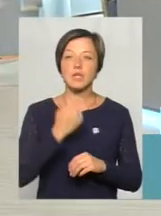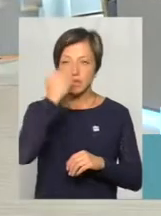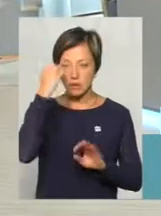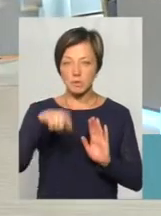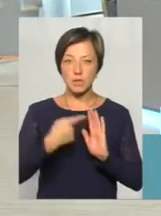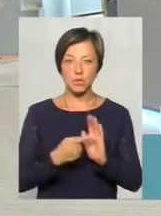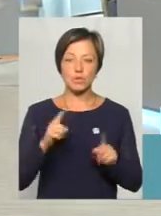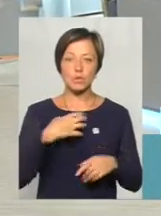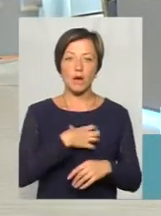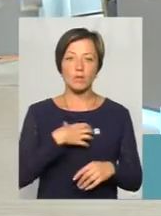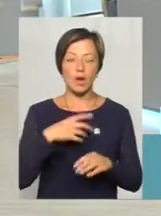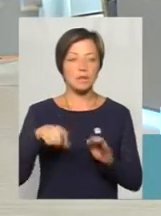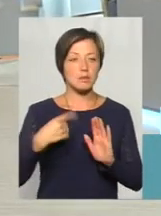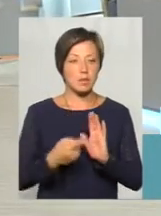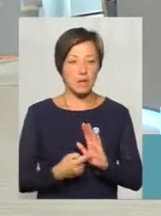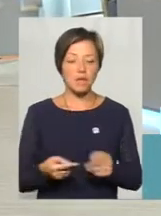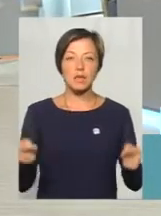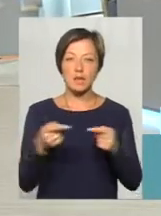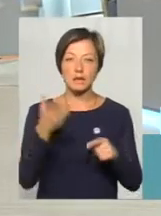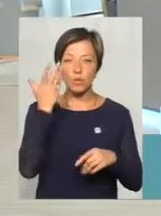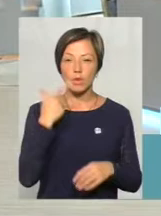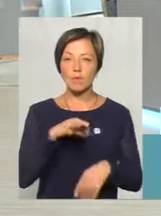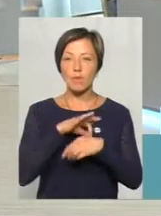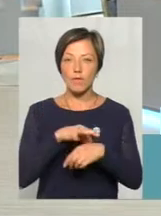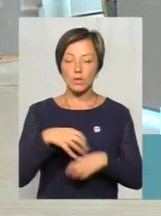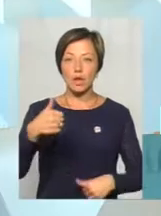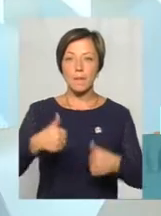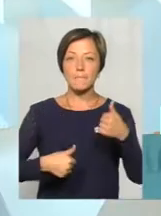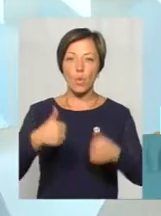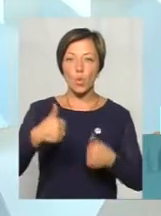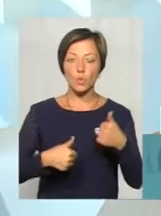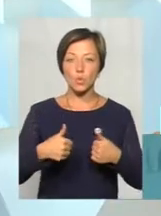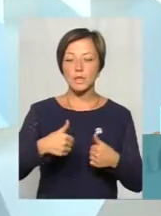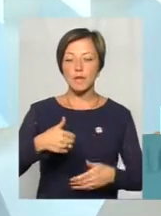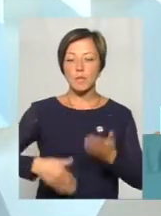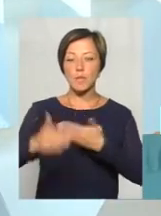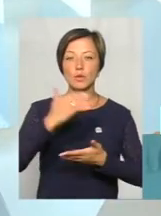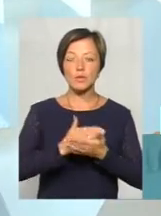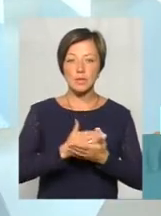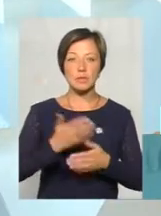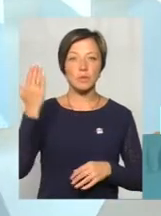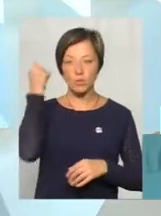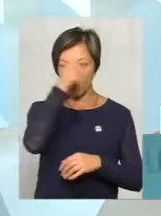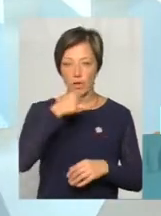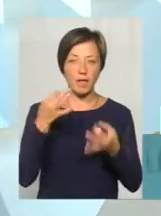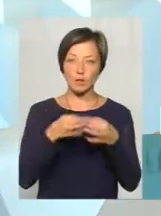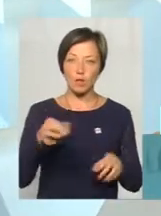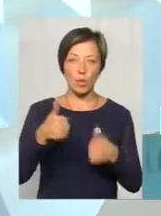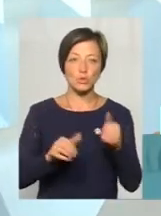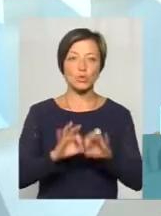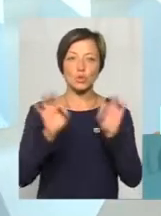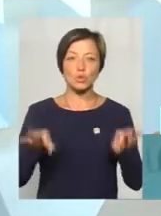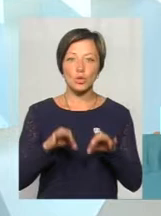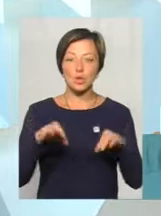запитання, дуже актуальне запитання. Якраз, коли ми проводили конкурс в кінці минулого року на перевезення, ми не допустили до конкурсу жодного